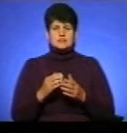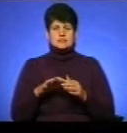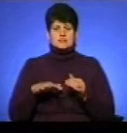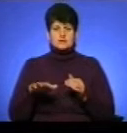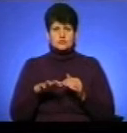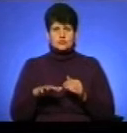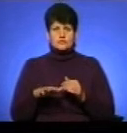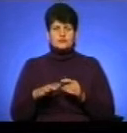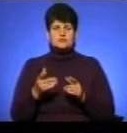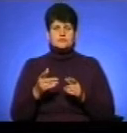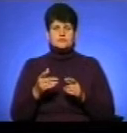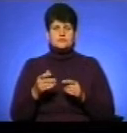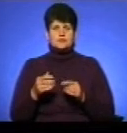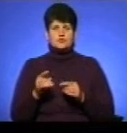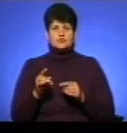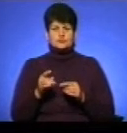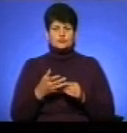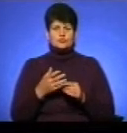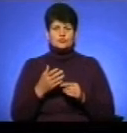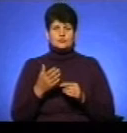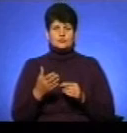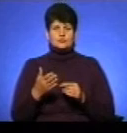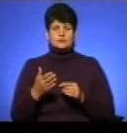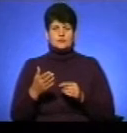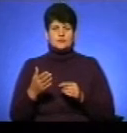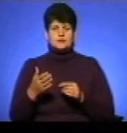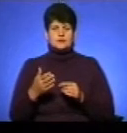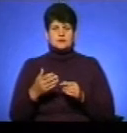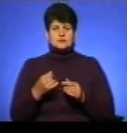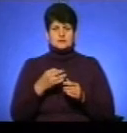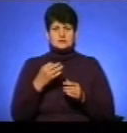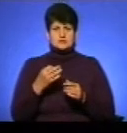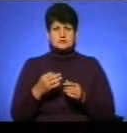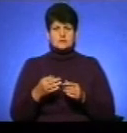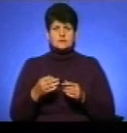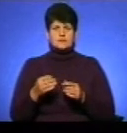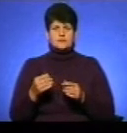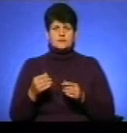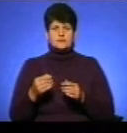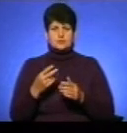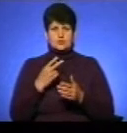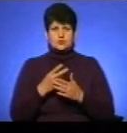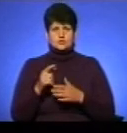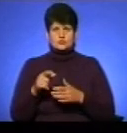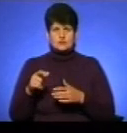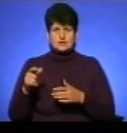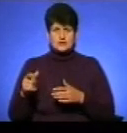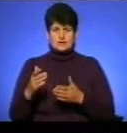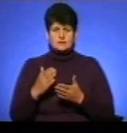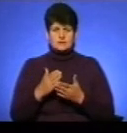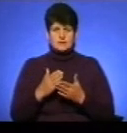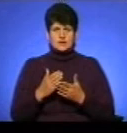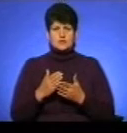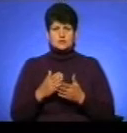Тернопіль, як не прикро говорити, я вкотре це вже буду казати, є недружні до людей, які мають ті чи інші